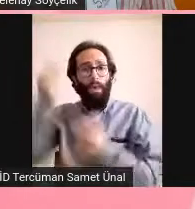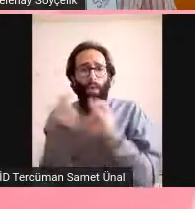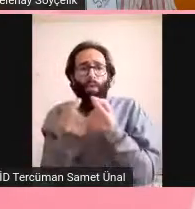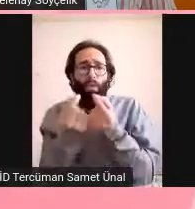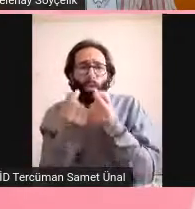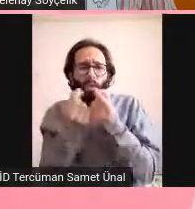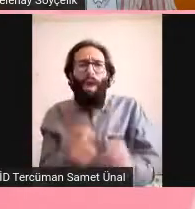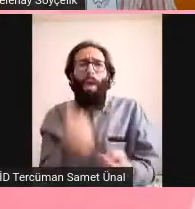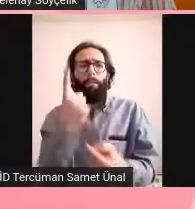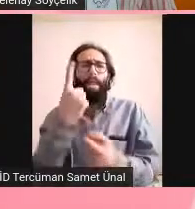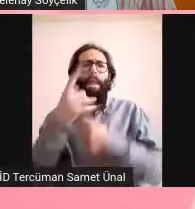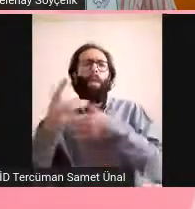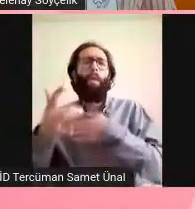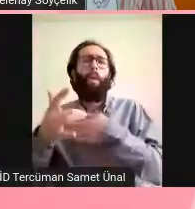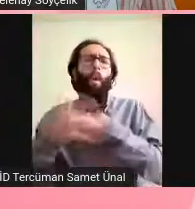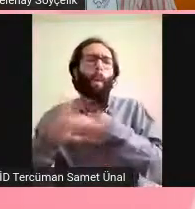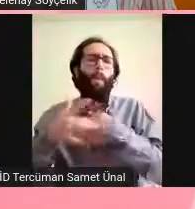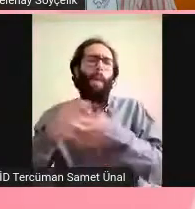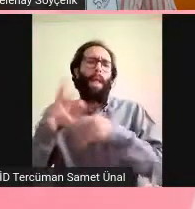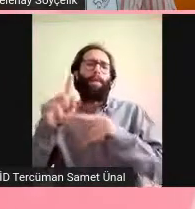Şey oluşmuyor diye biliyorum.